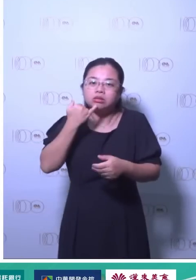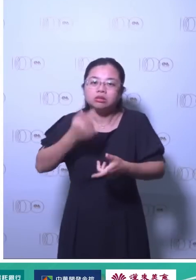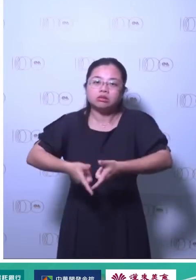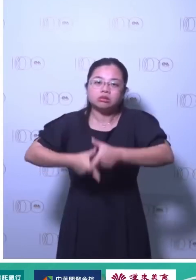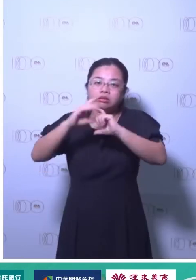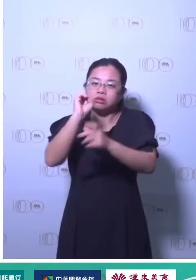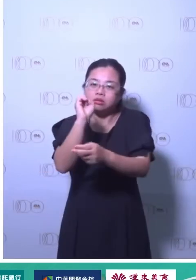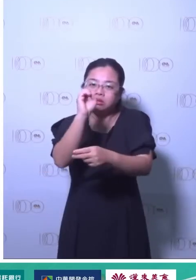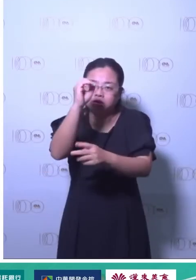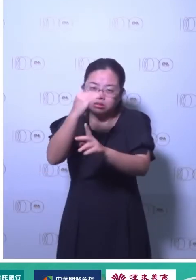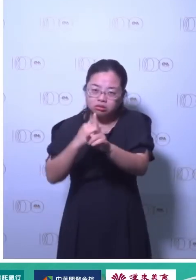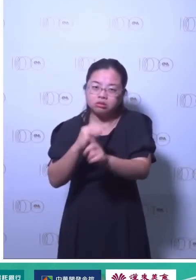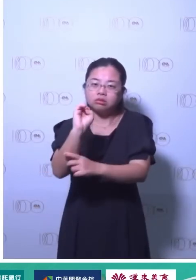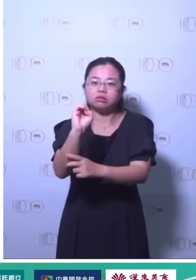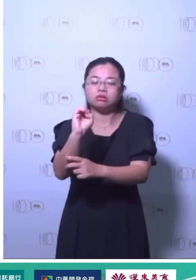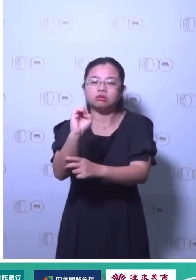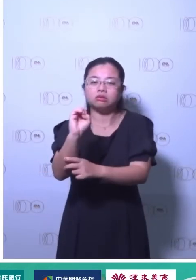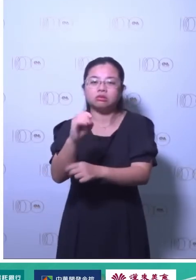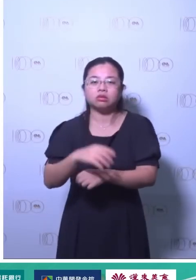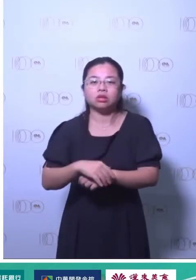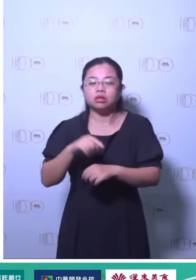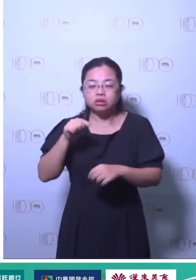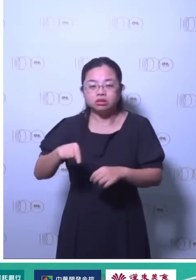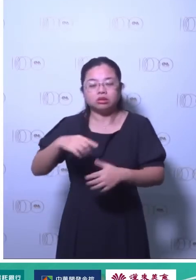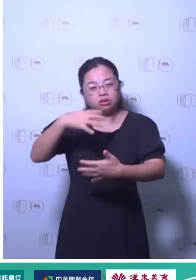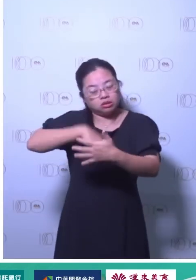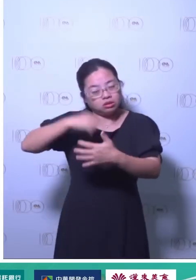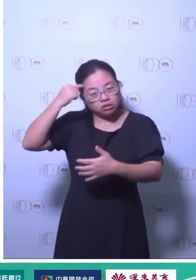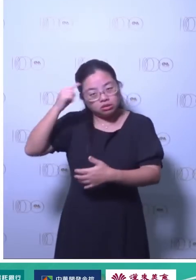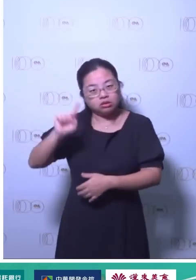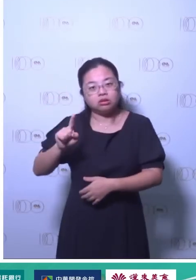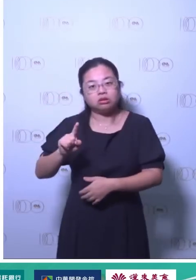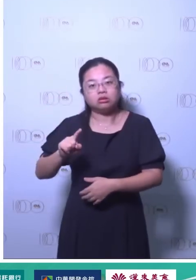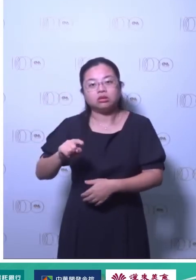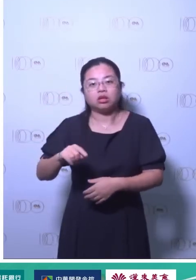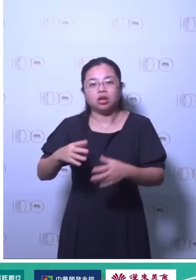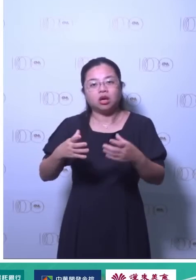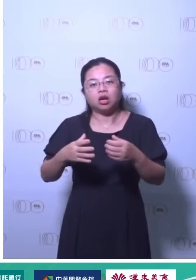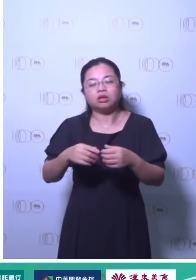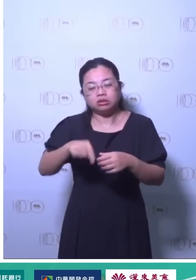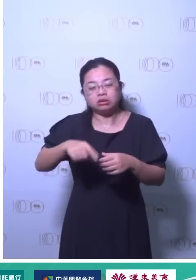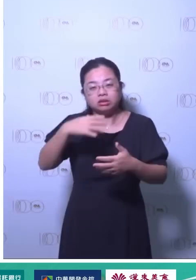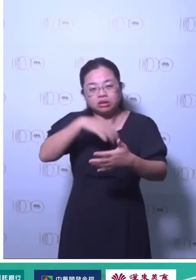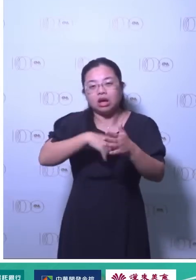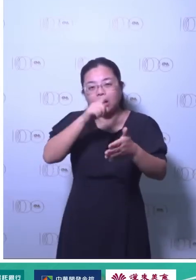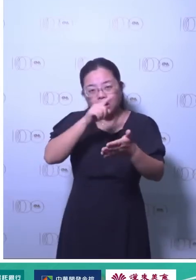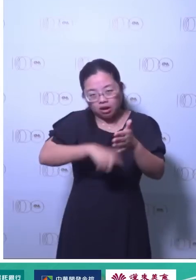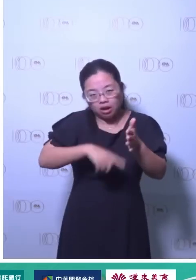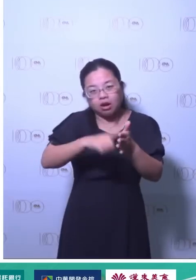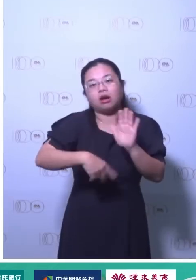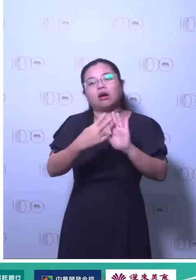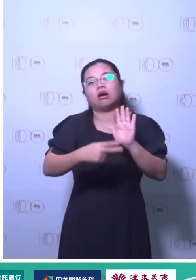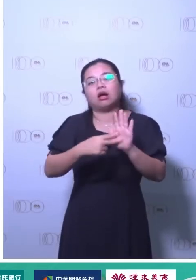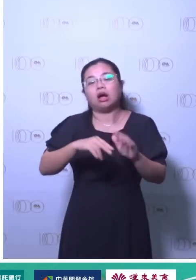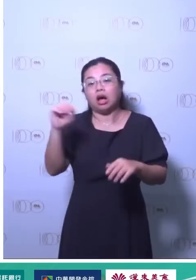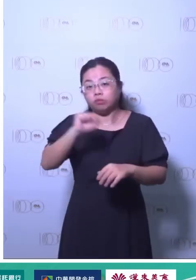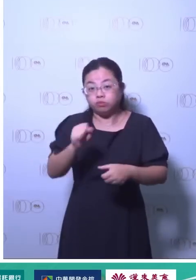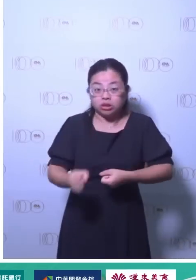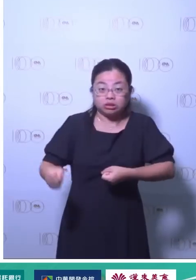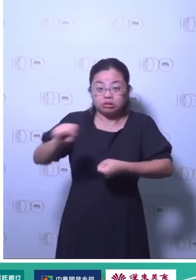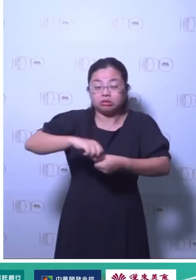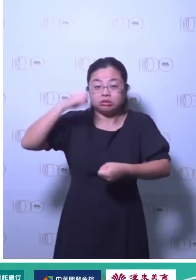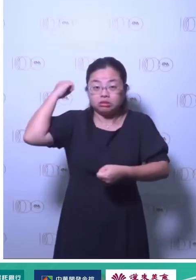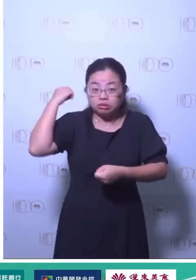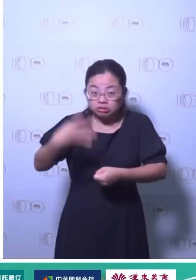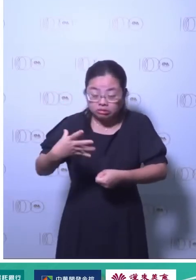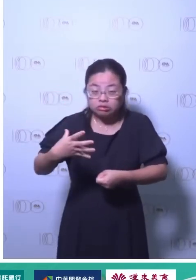西到大气中不然你来不及来不及消化那可是从管理的观点到底有没有做什么才能净零其实你看